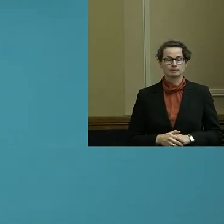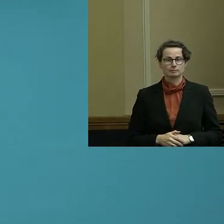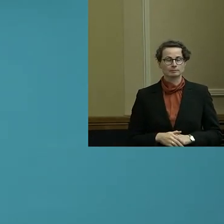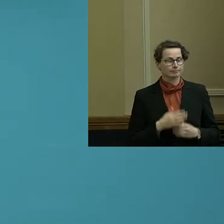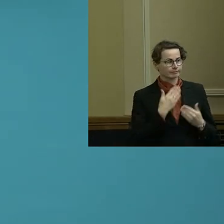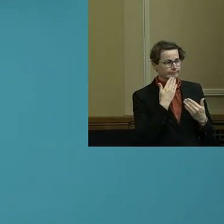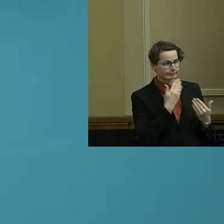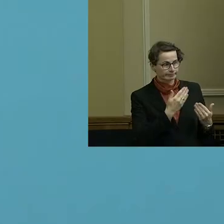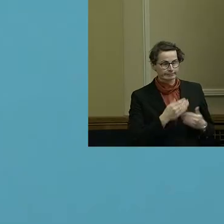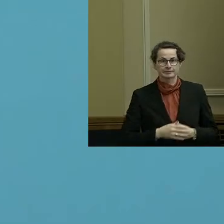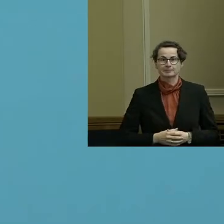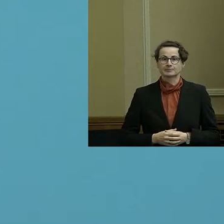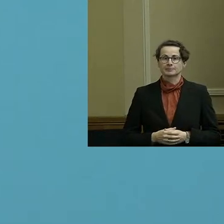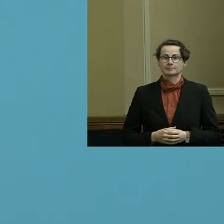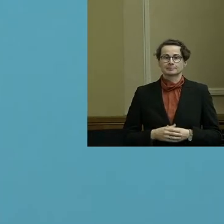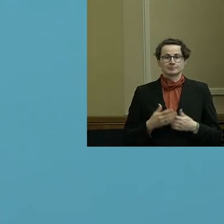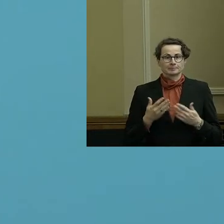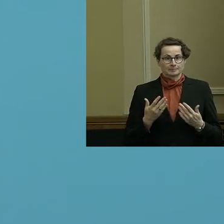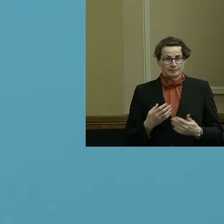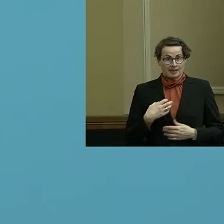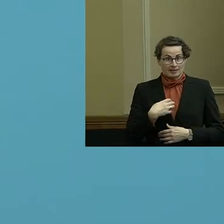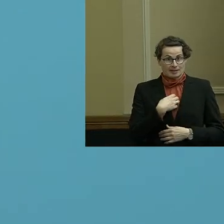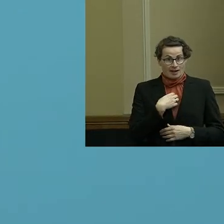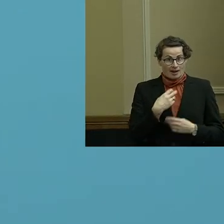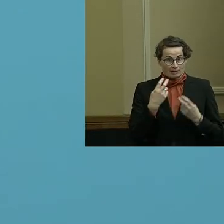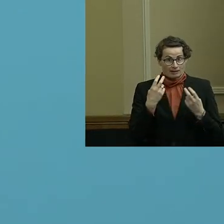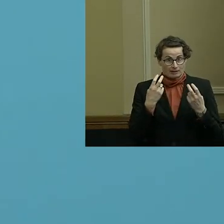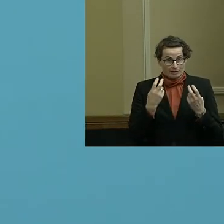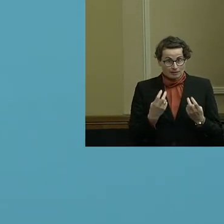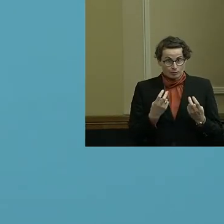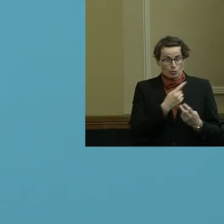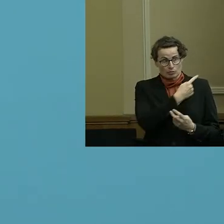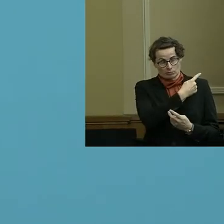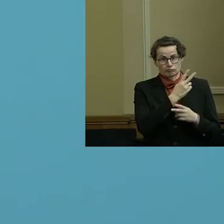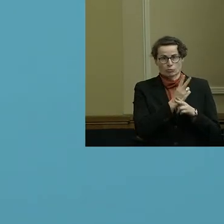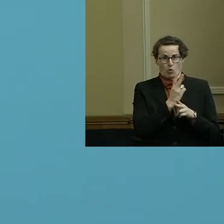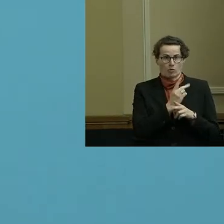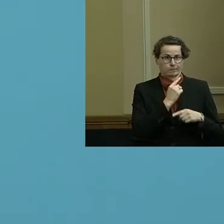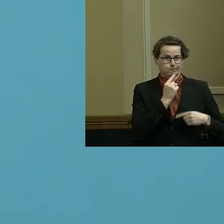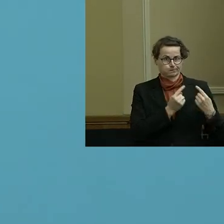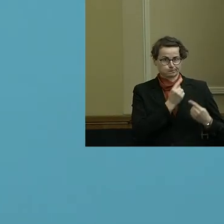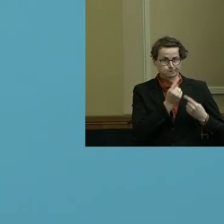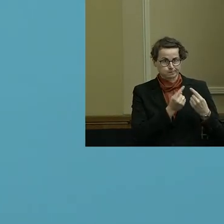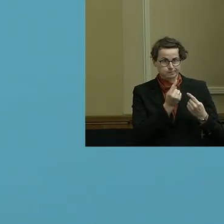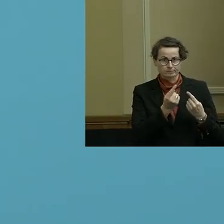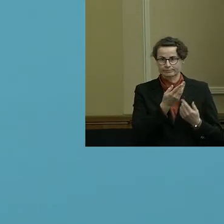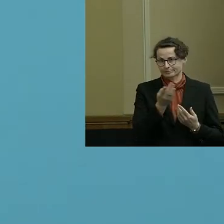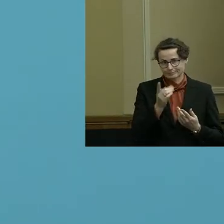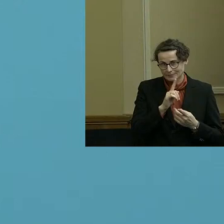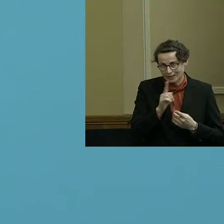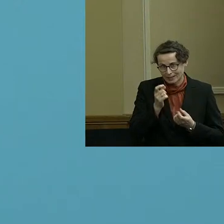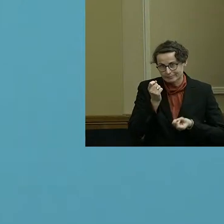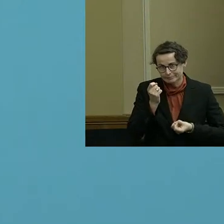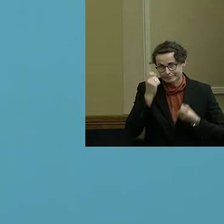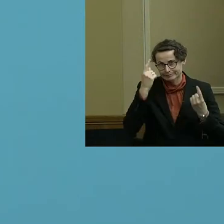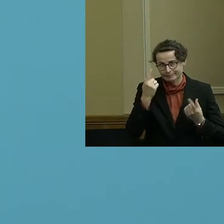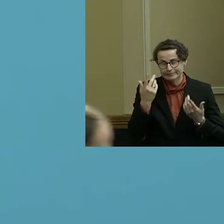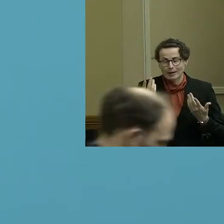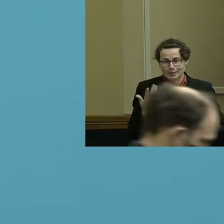Dankeschön. Die Senatssitzung läuft noch und es wird Sie nicht überraschen, dass